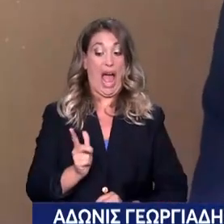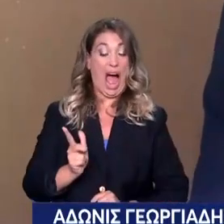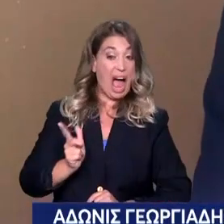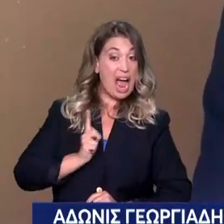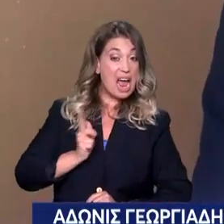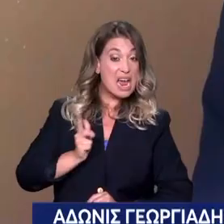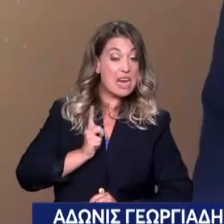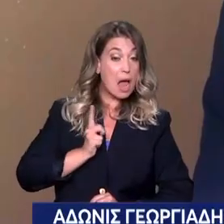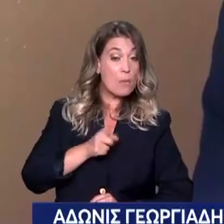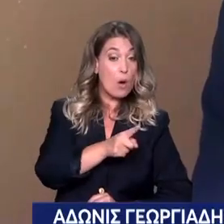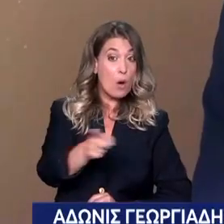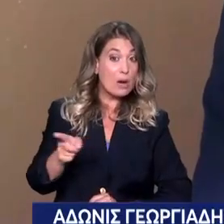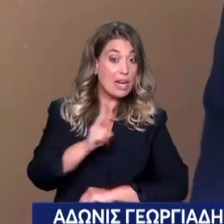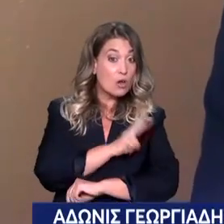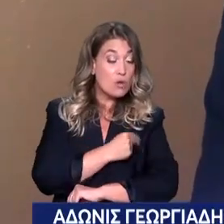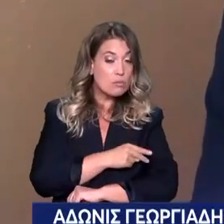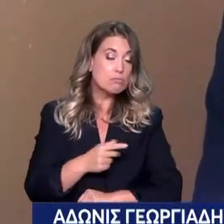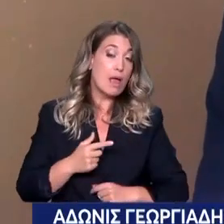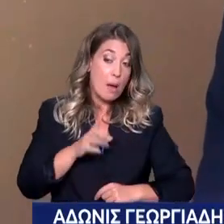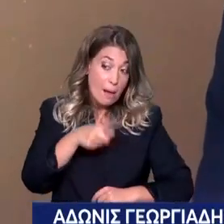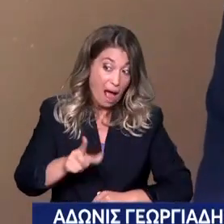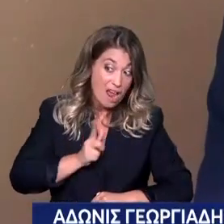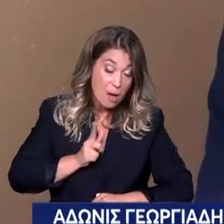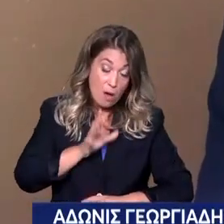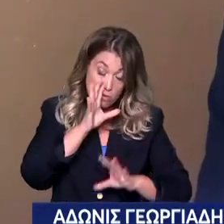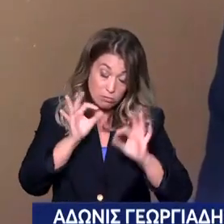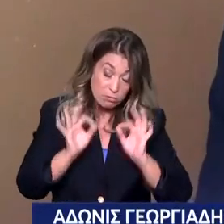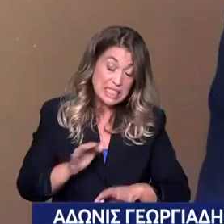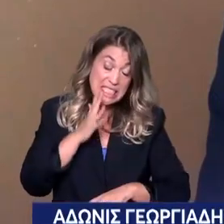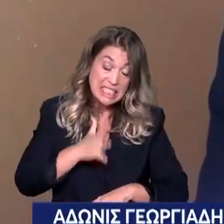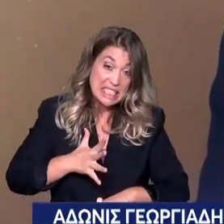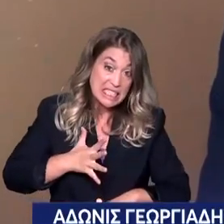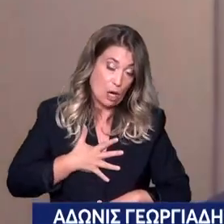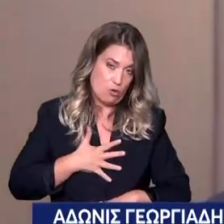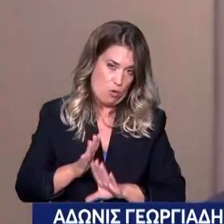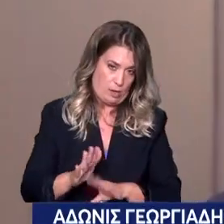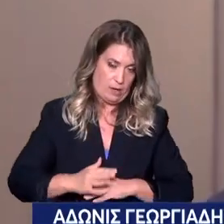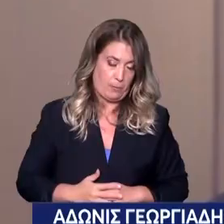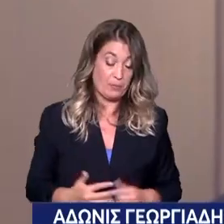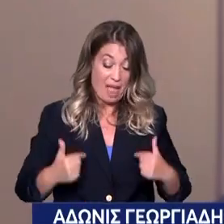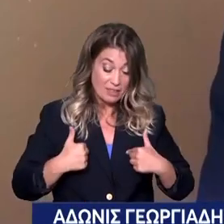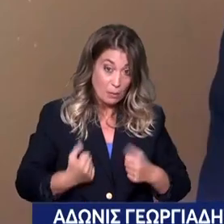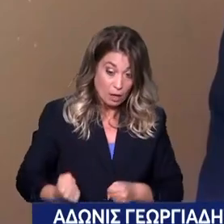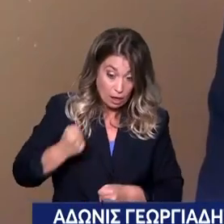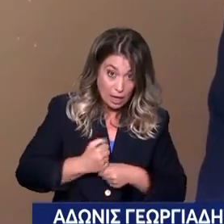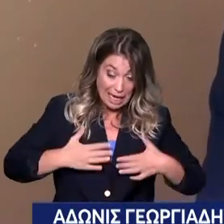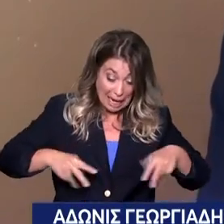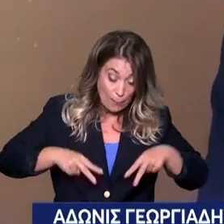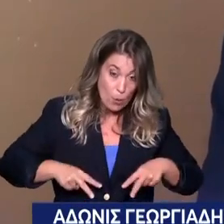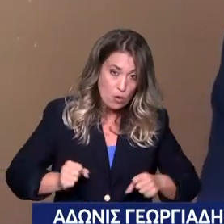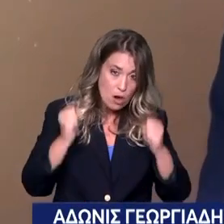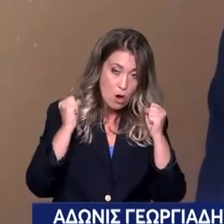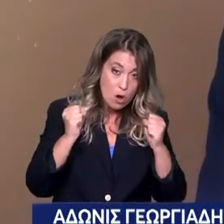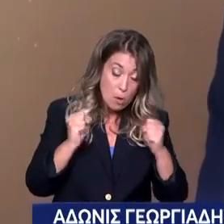έχουν δίκιο. Τους ζητώ συγγνώμη. Το μεγαλύτερο στήχημα της υπουργικής μου αυτής θητείας θα είναι, μέχρι να